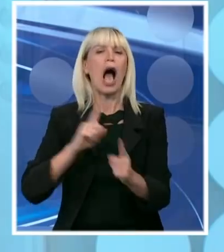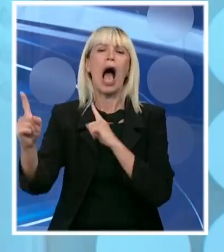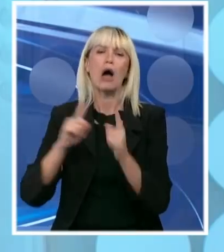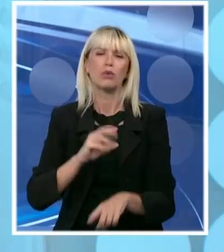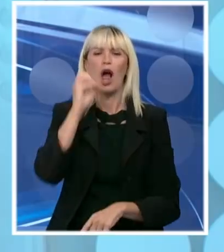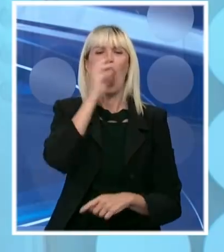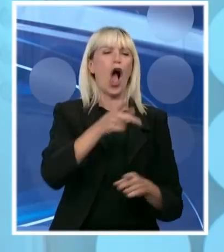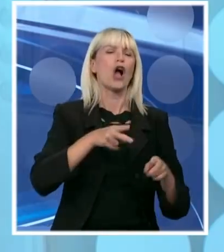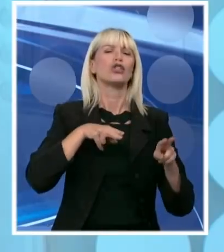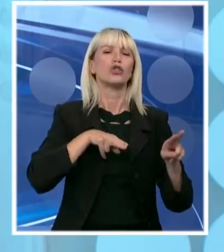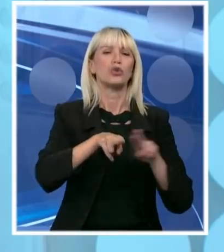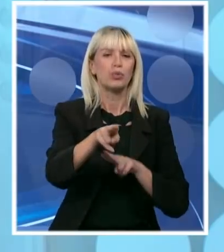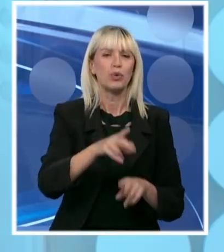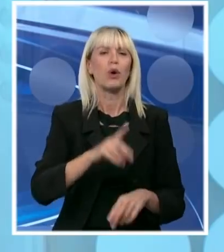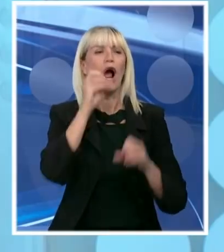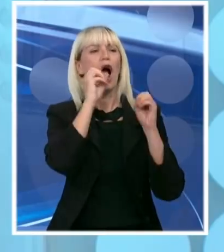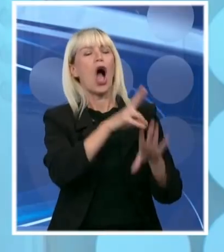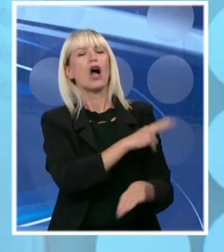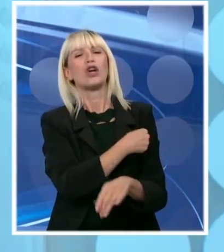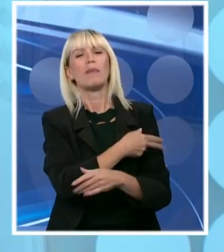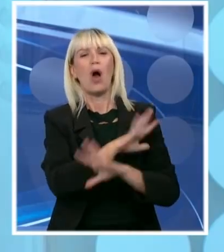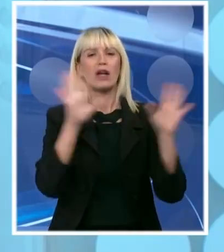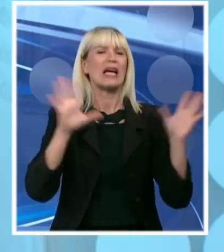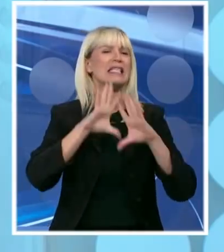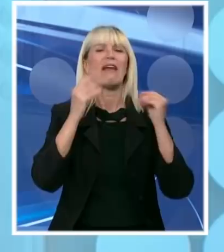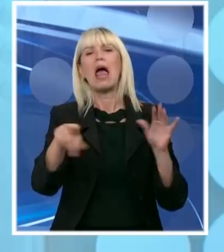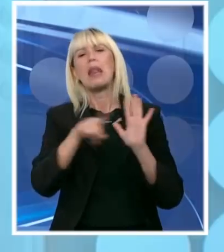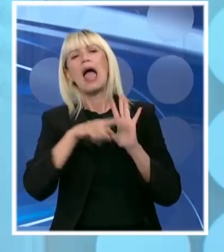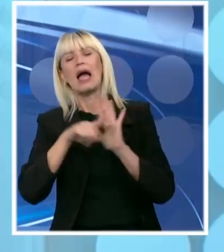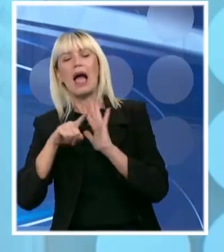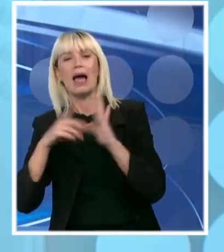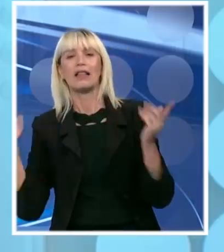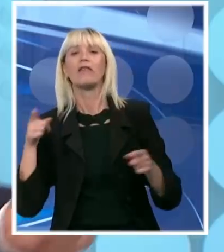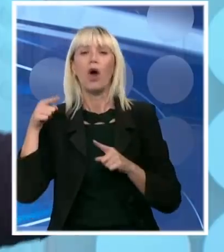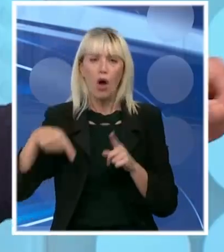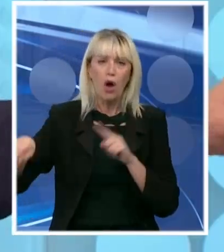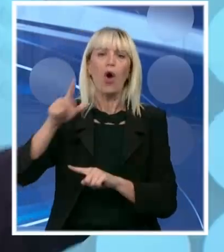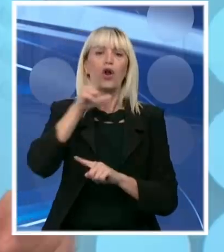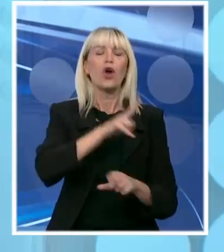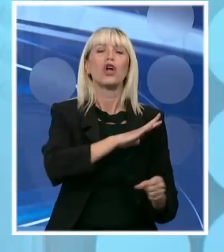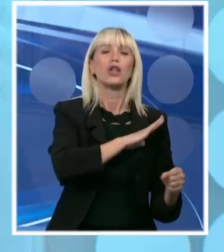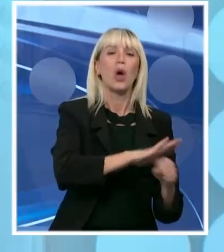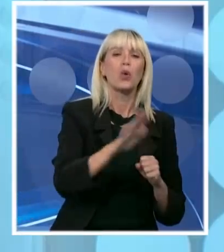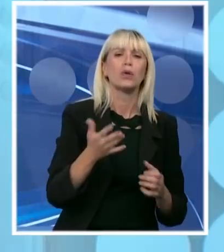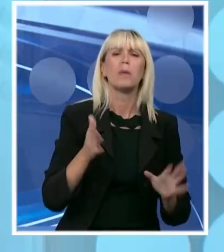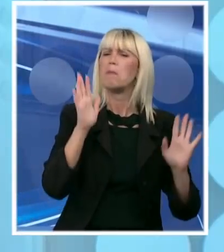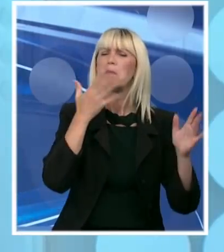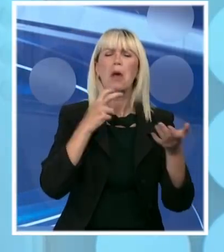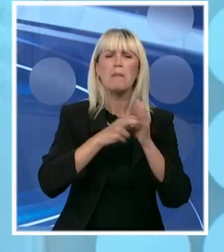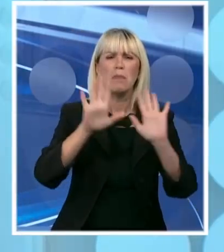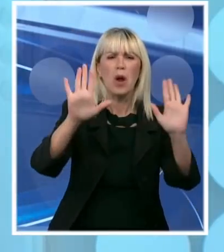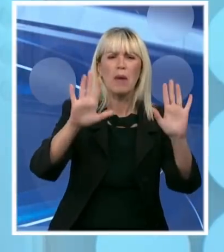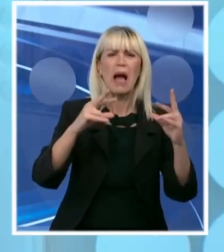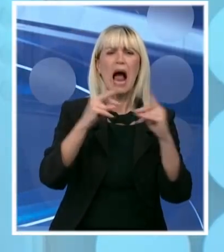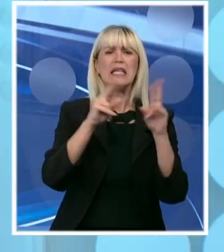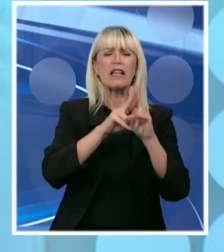što nam ne valjaju nove bolnice. Jer ništa ne sme da valje. I ništa ne sme da bude dobro. E hoće da unište. Nije problem. Aleksandra Vučić je najgori na svetu. A